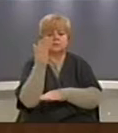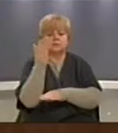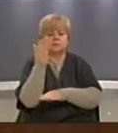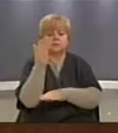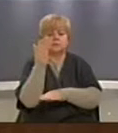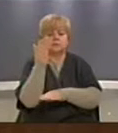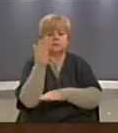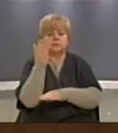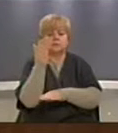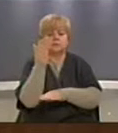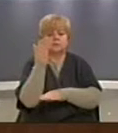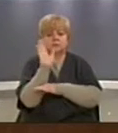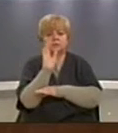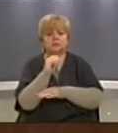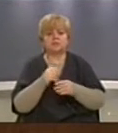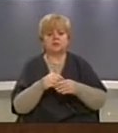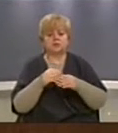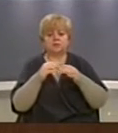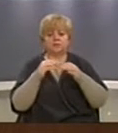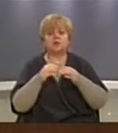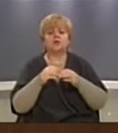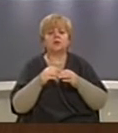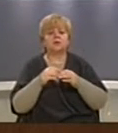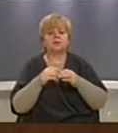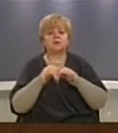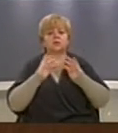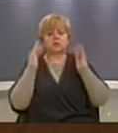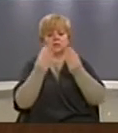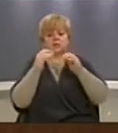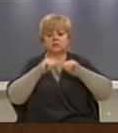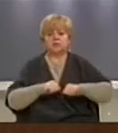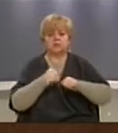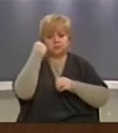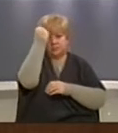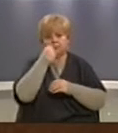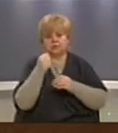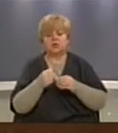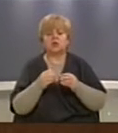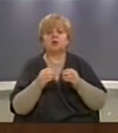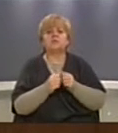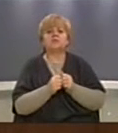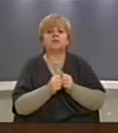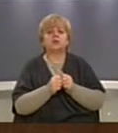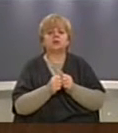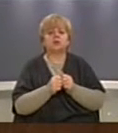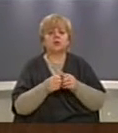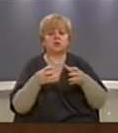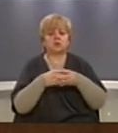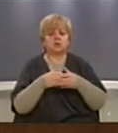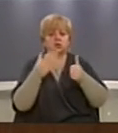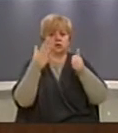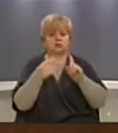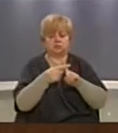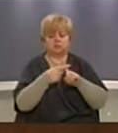Të ndërruar deputete, të ndërruar qëpjetar të Republikës e Kosovës, grupi parlamentar G6 në praparim do të